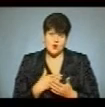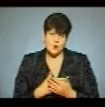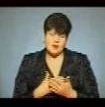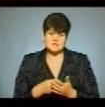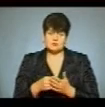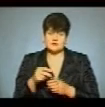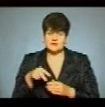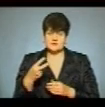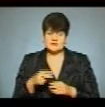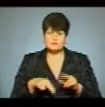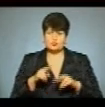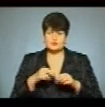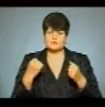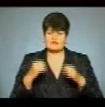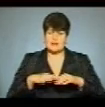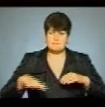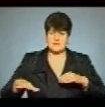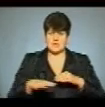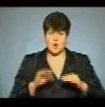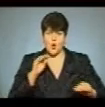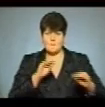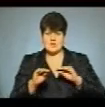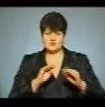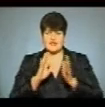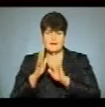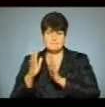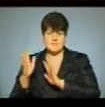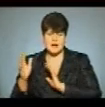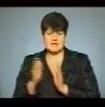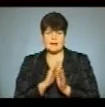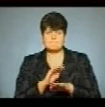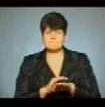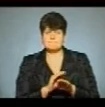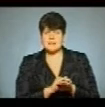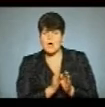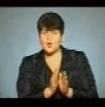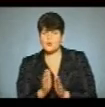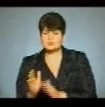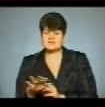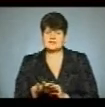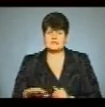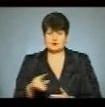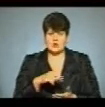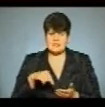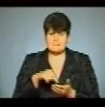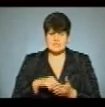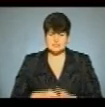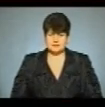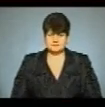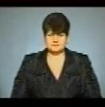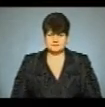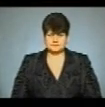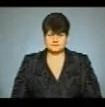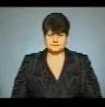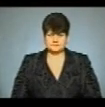це побудова спортивних майданчиків, облаштування парків та благоустрій території міста. Більше розповість Богдан Буденчук.